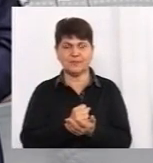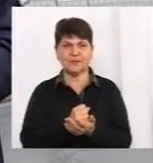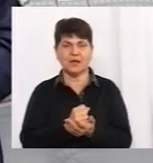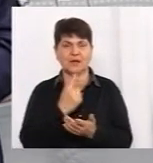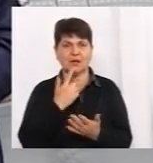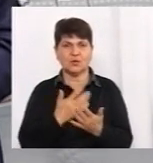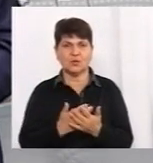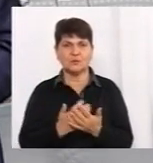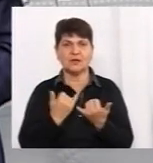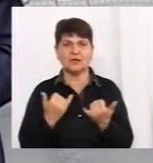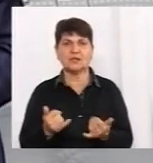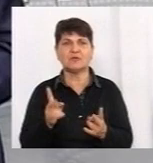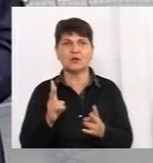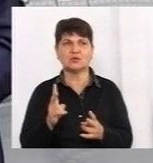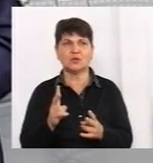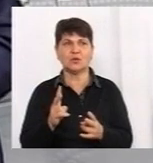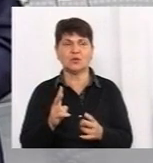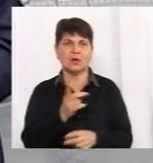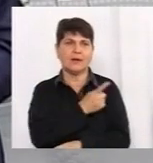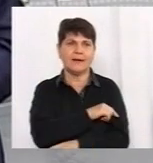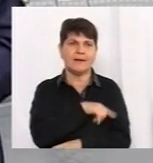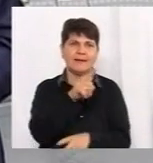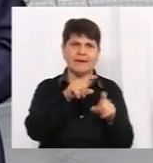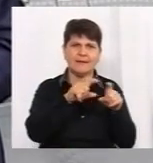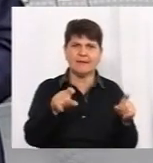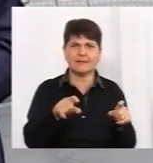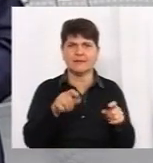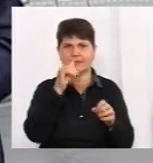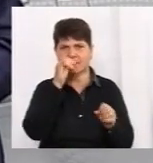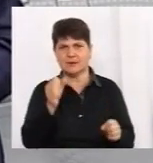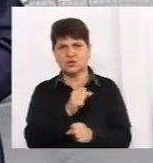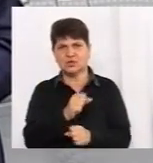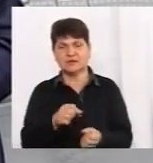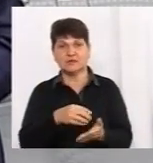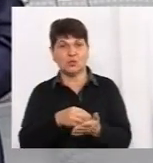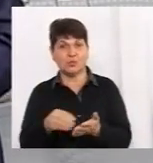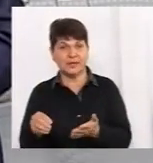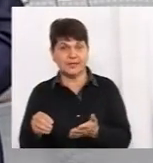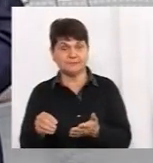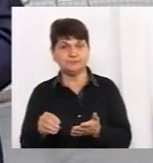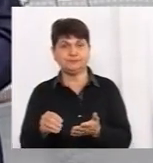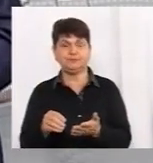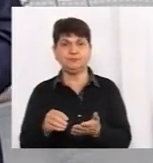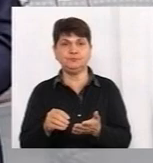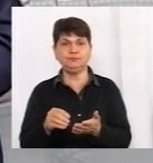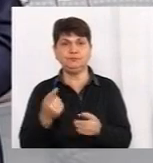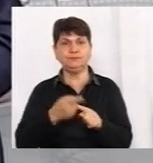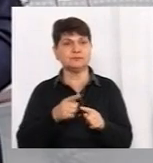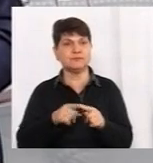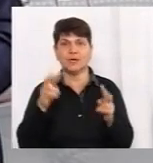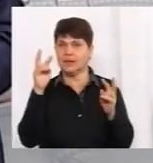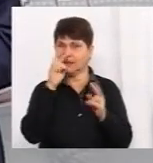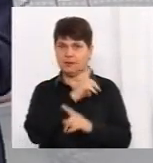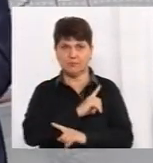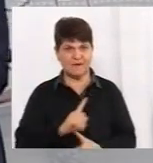тих, хто жаліється, що на лікарні чи ще десь неможливо закупити, це неправда.